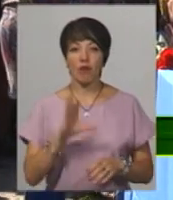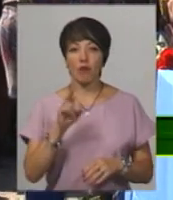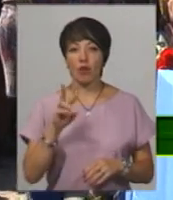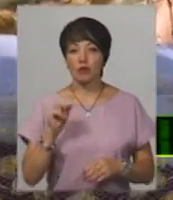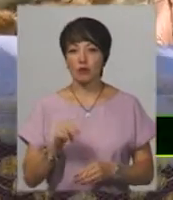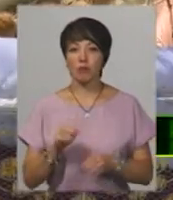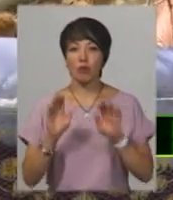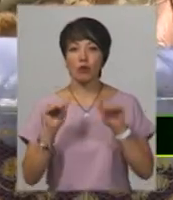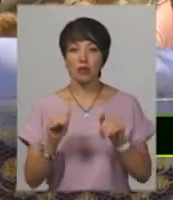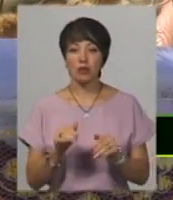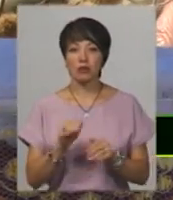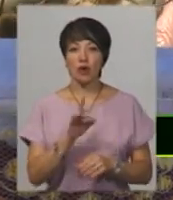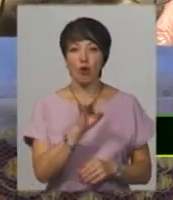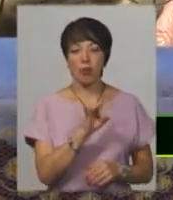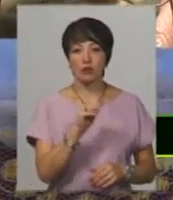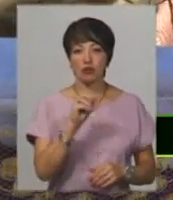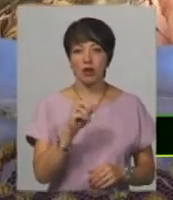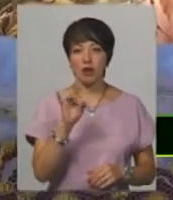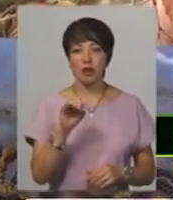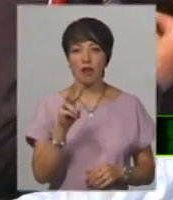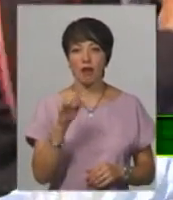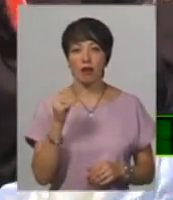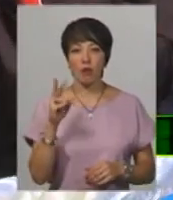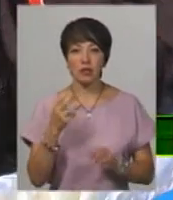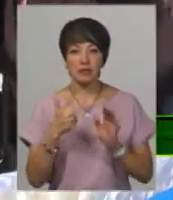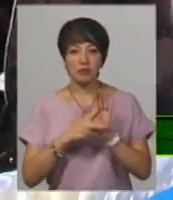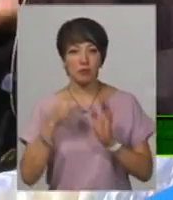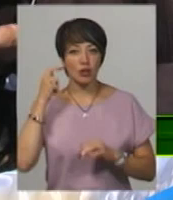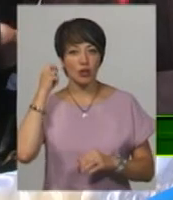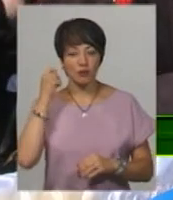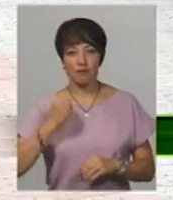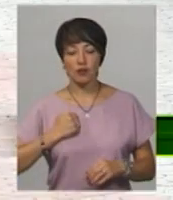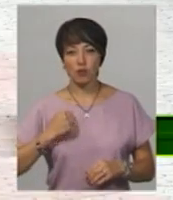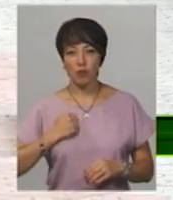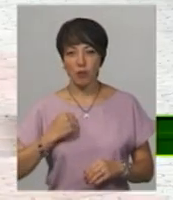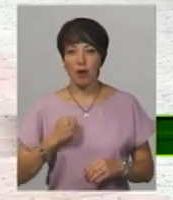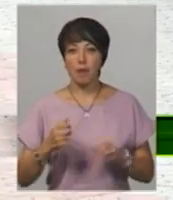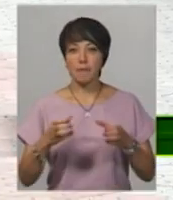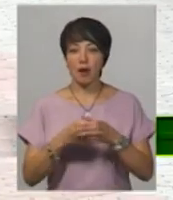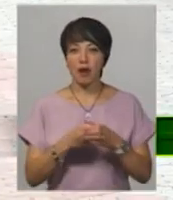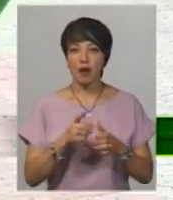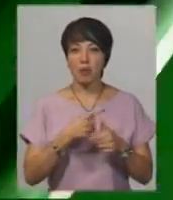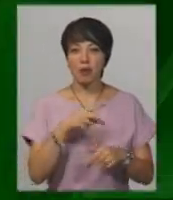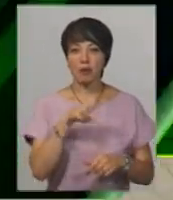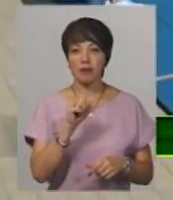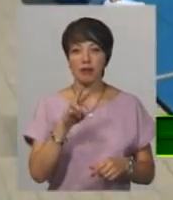прощалися із Романом Джерелейком, 30-річним військовим 24-ї окремої механізованої бригади імені короля Данило.